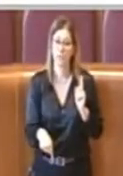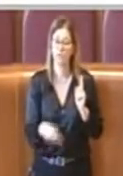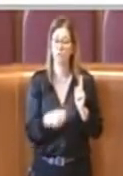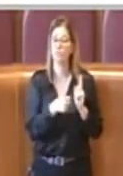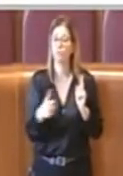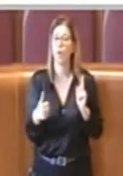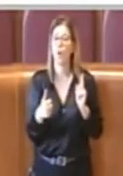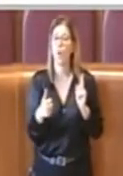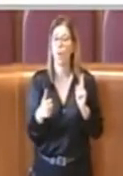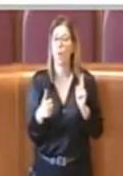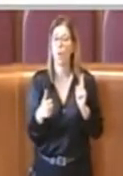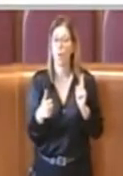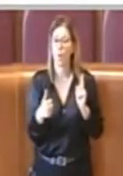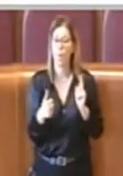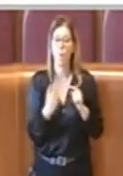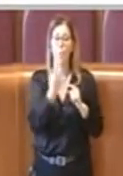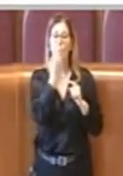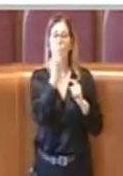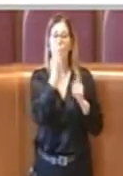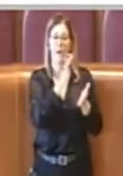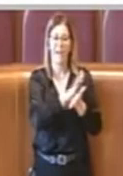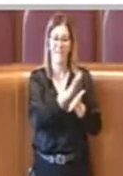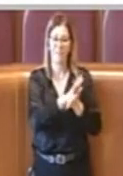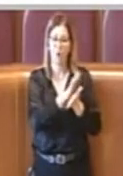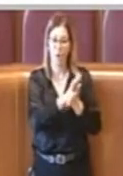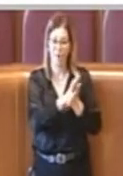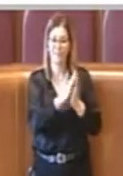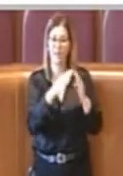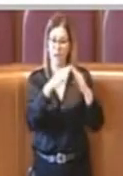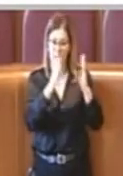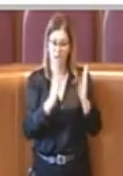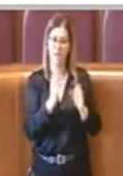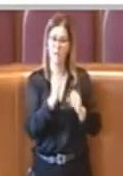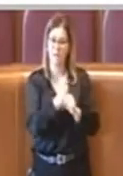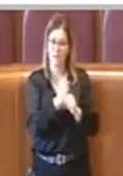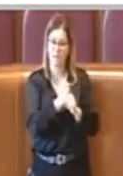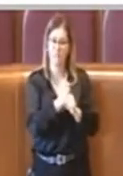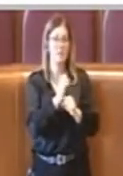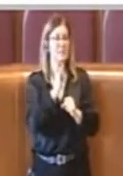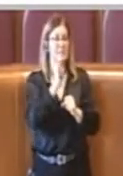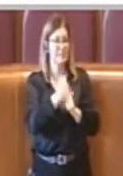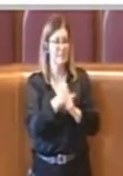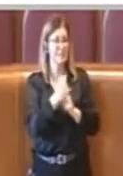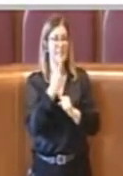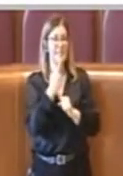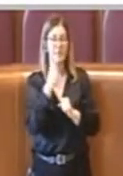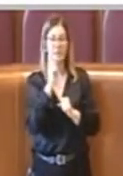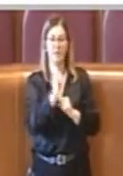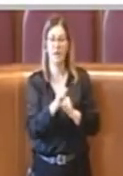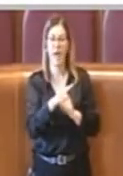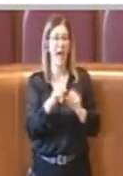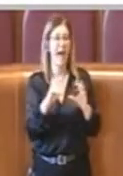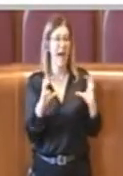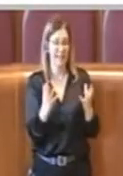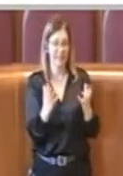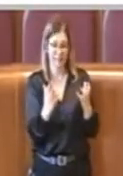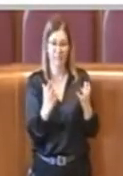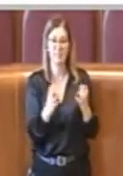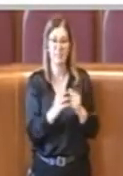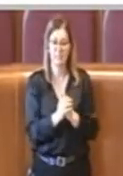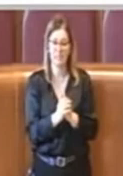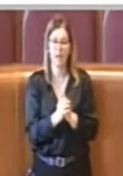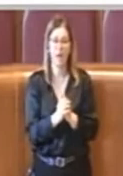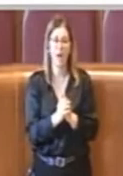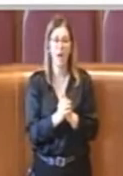possibile con lo smart working per le maestranze artistiche e quindi si è